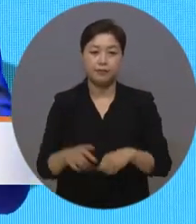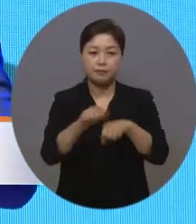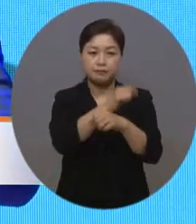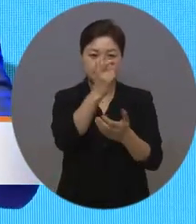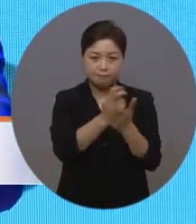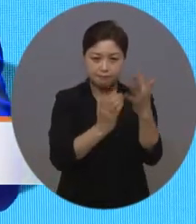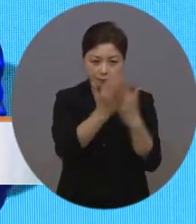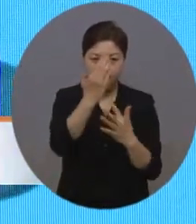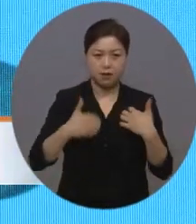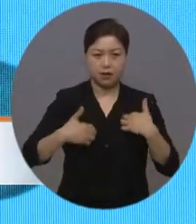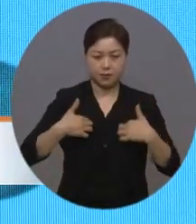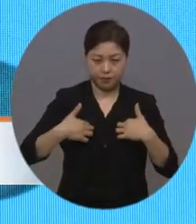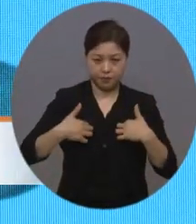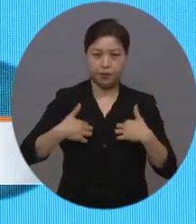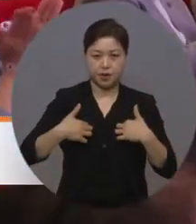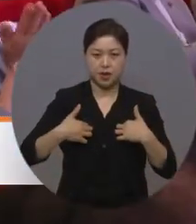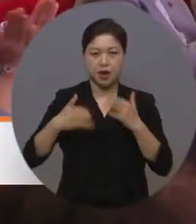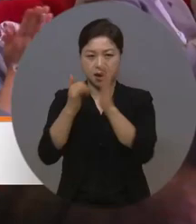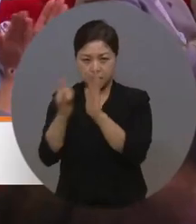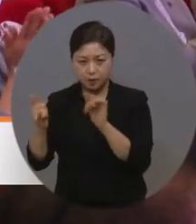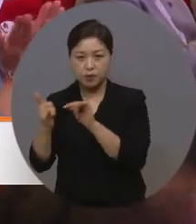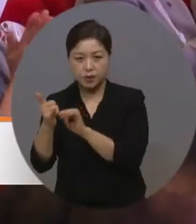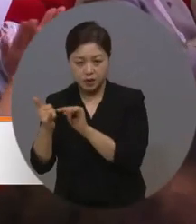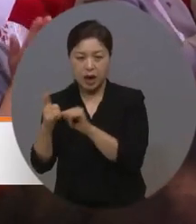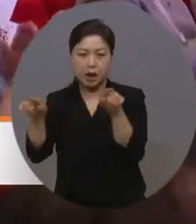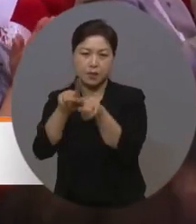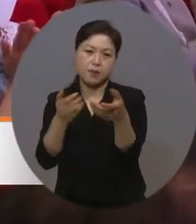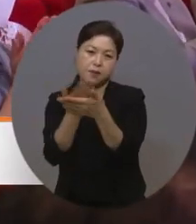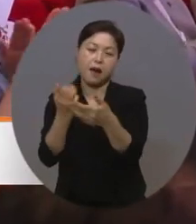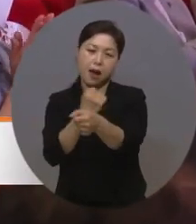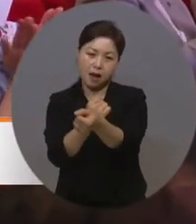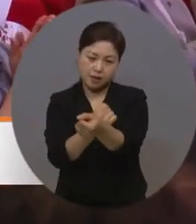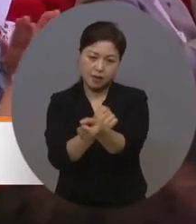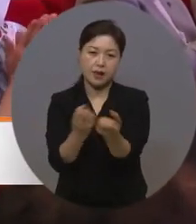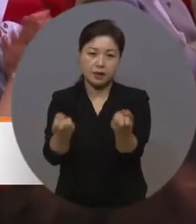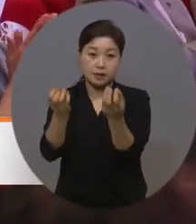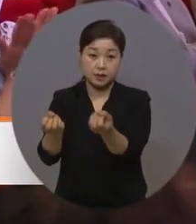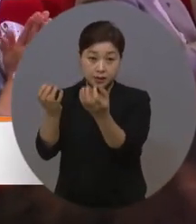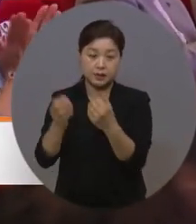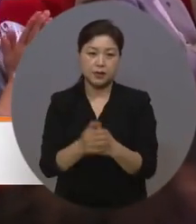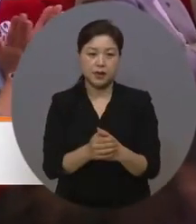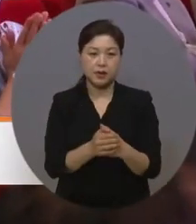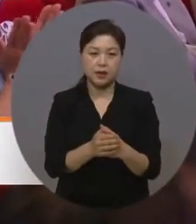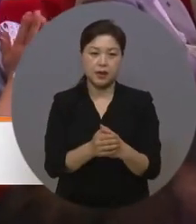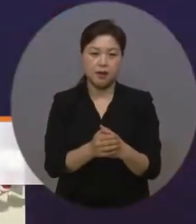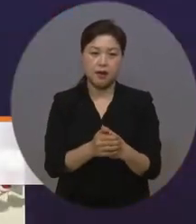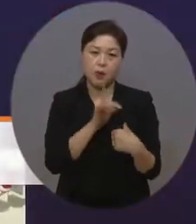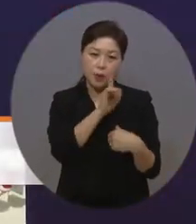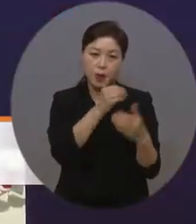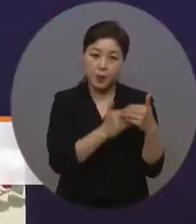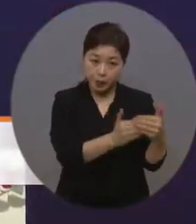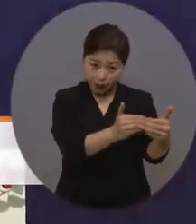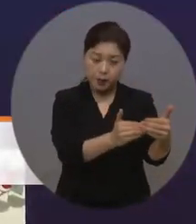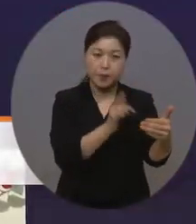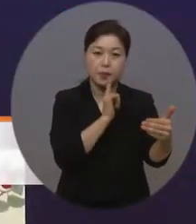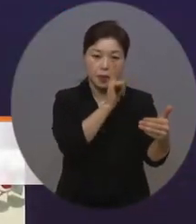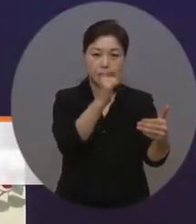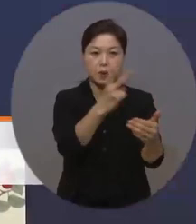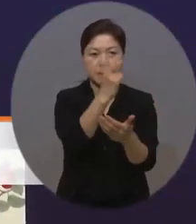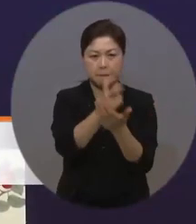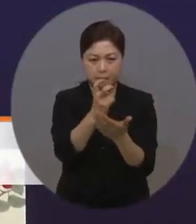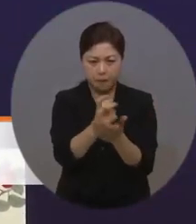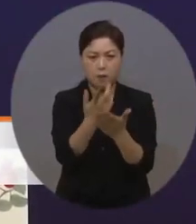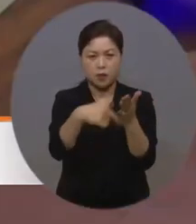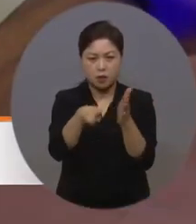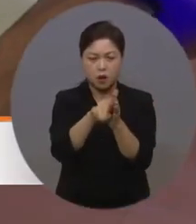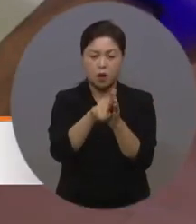통과의 기쁨을 유가족들과 함께 나누기 위한 이번 환영행사는 경과보고와 함께 법안 재정에 기여한 분들에